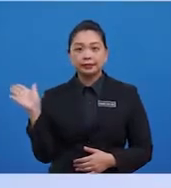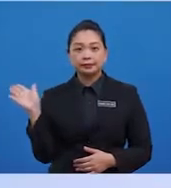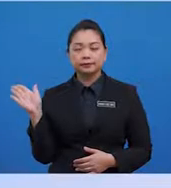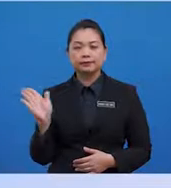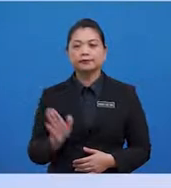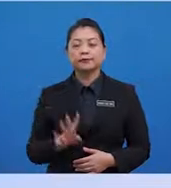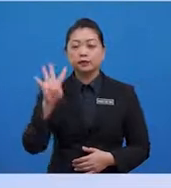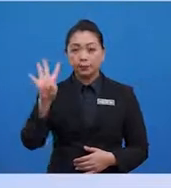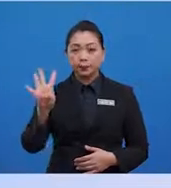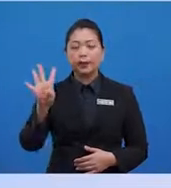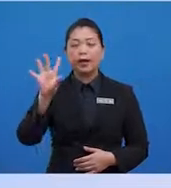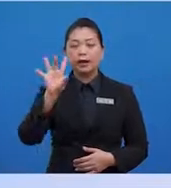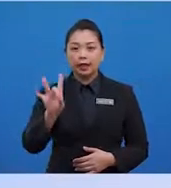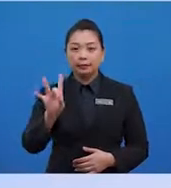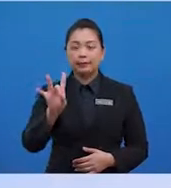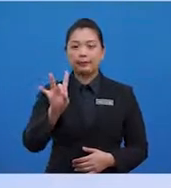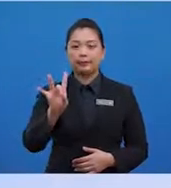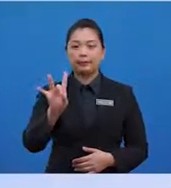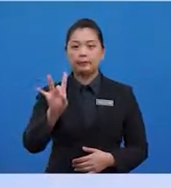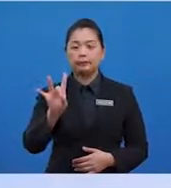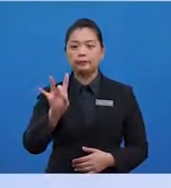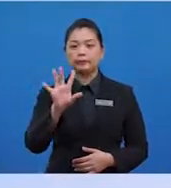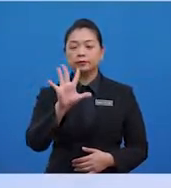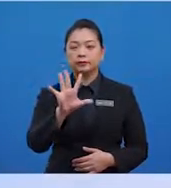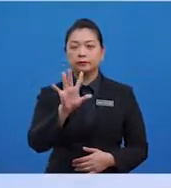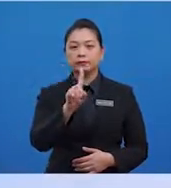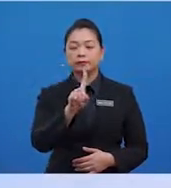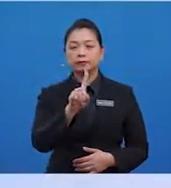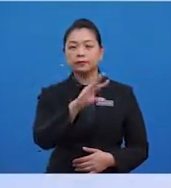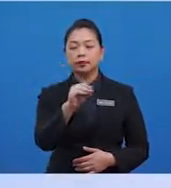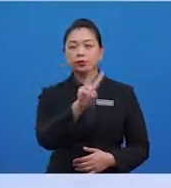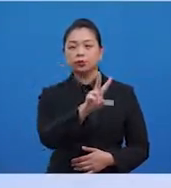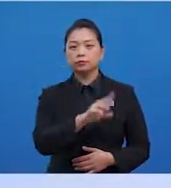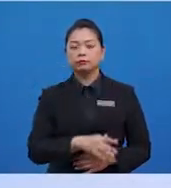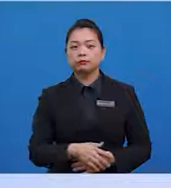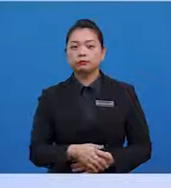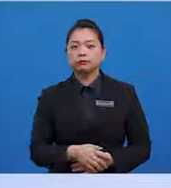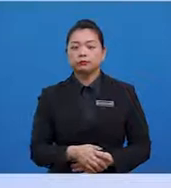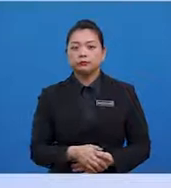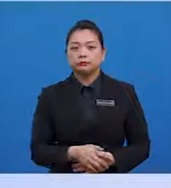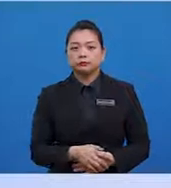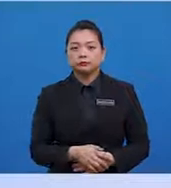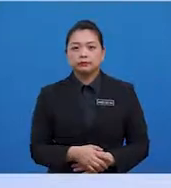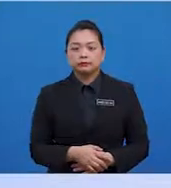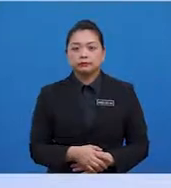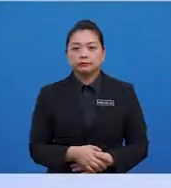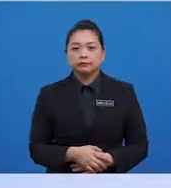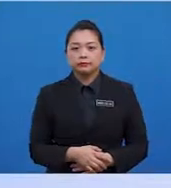4, 8, 5, 1 dan 2. Tutup tanda kurung dakap.